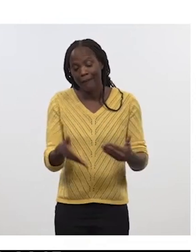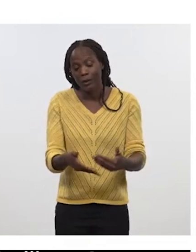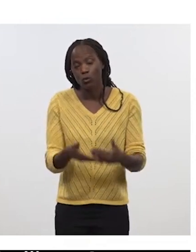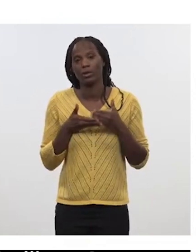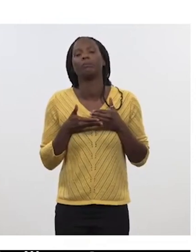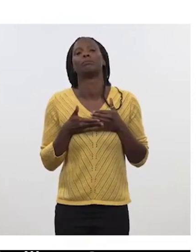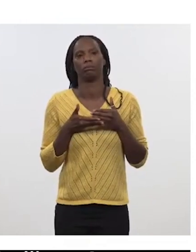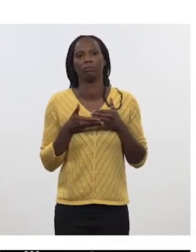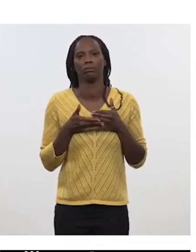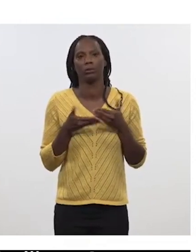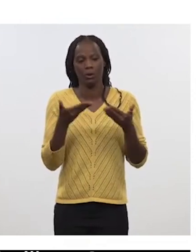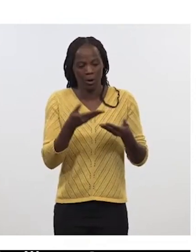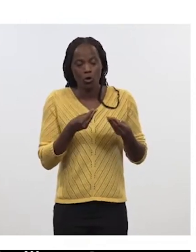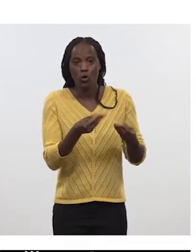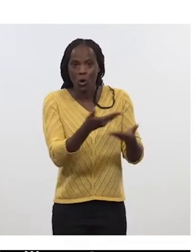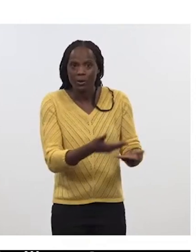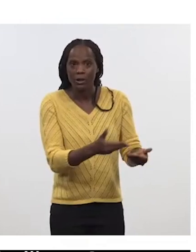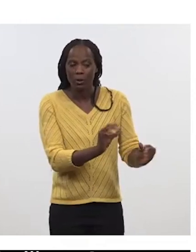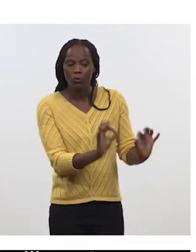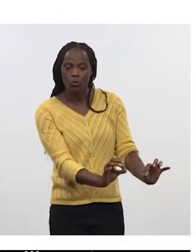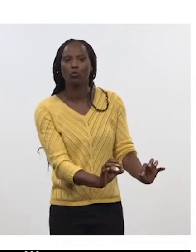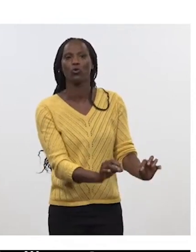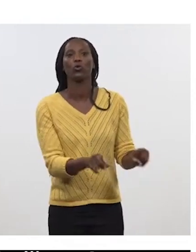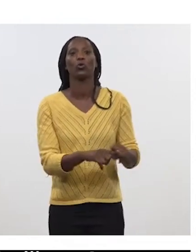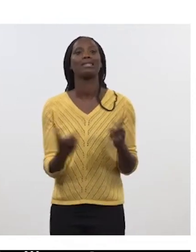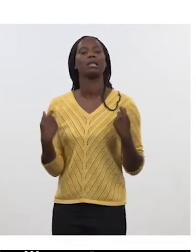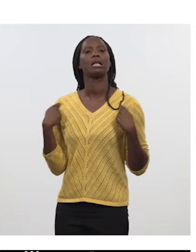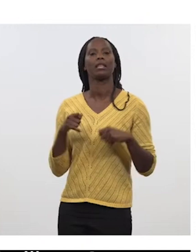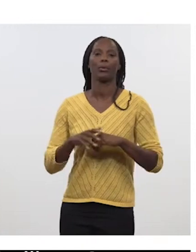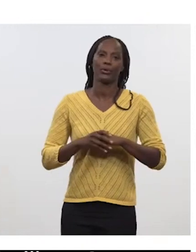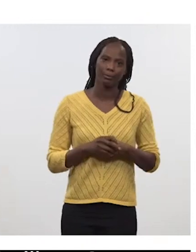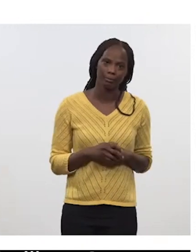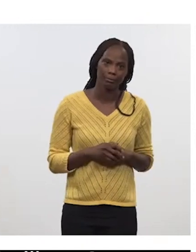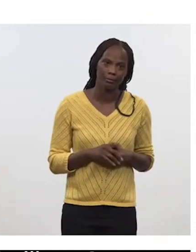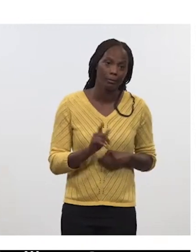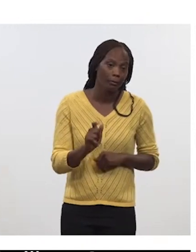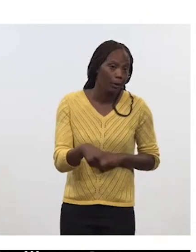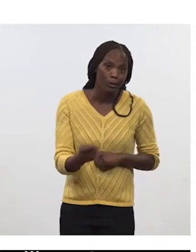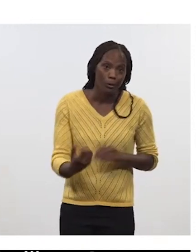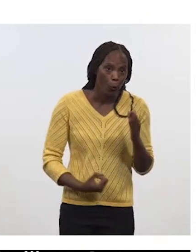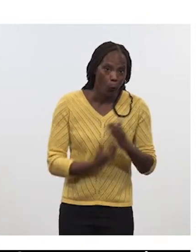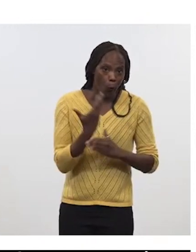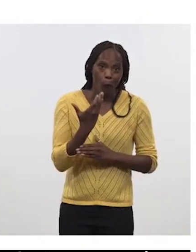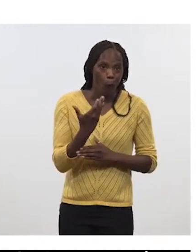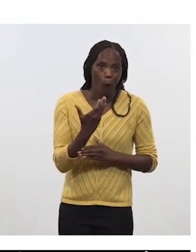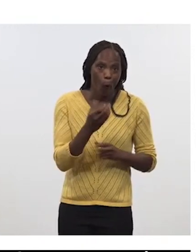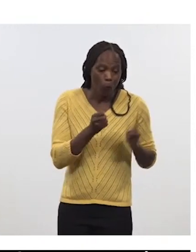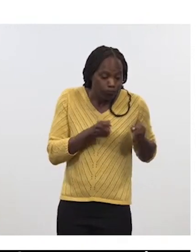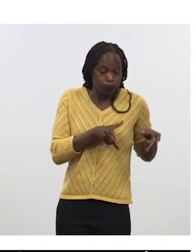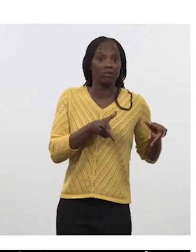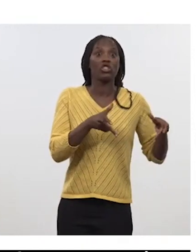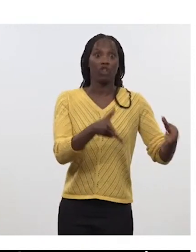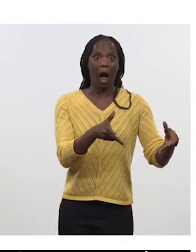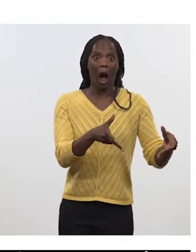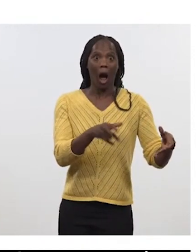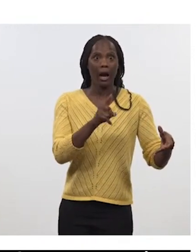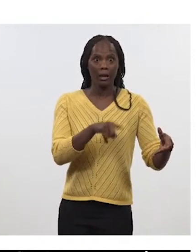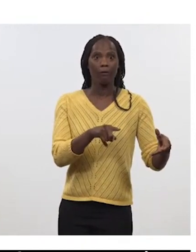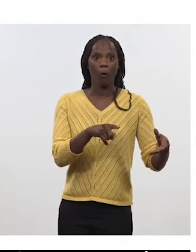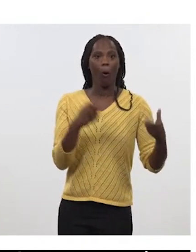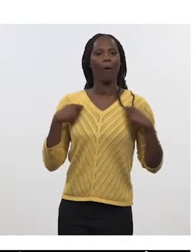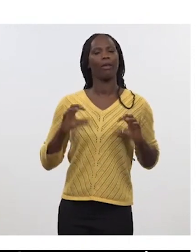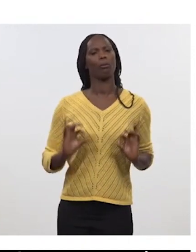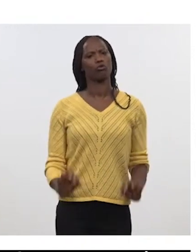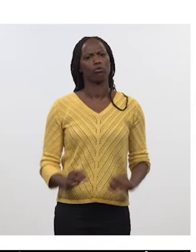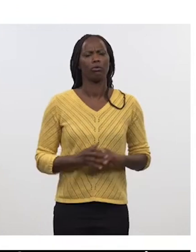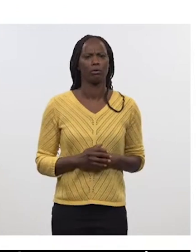en conditions opérationnelles et le coût de ce soutien. Il est évident que la nouvelle génération de chars devra aussi maîtriser ses coûts, puisqu